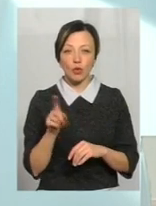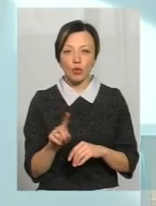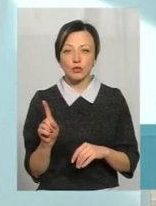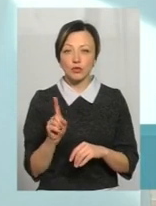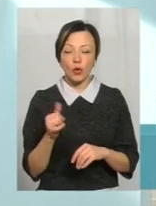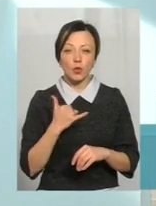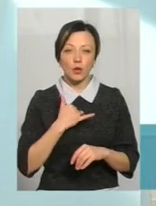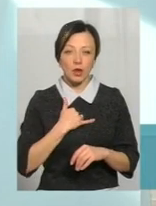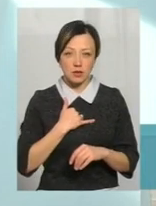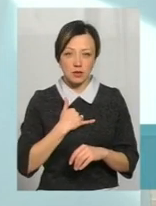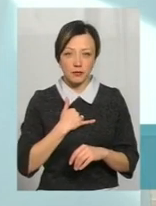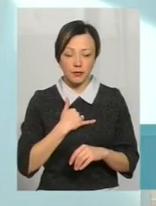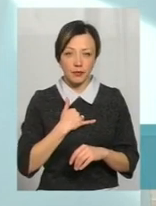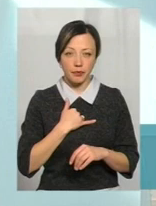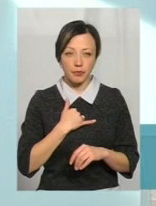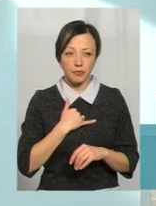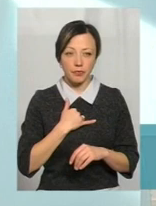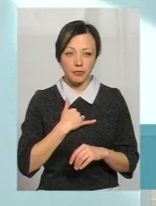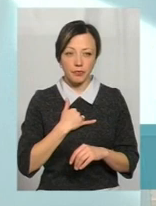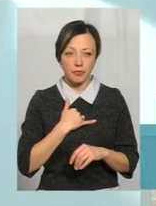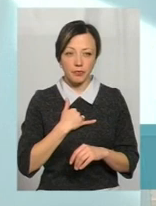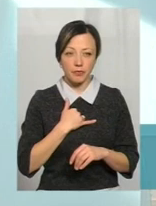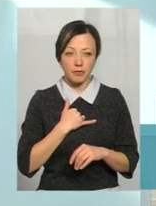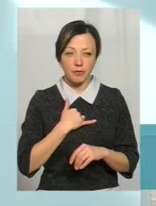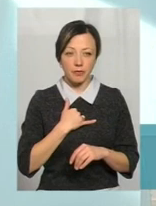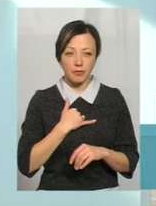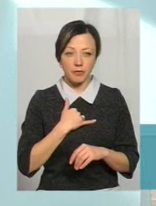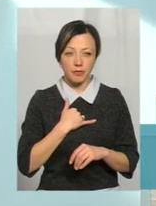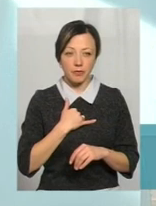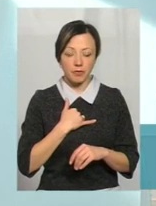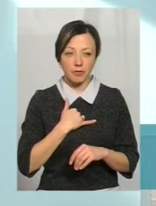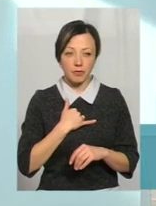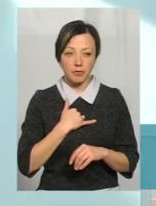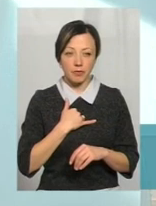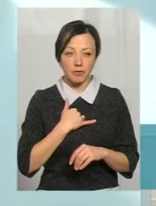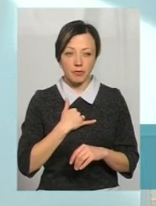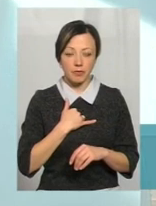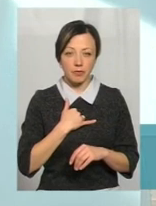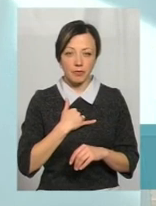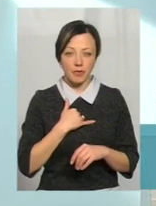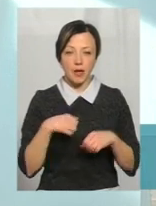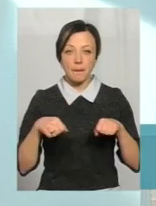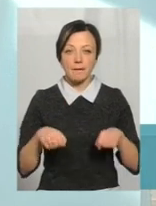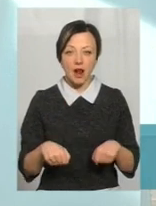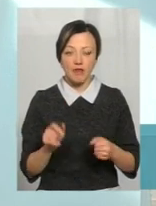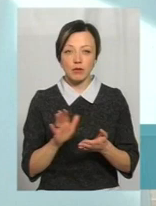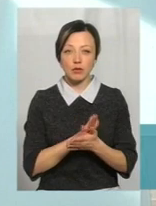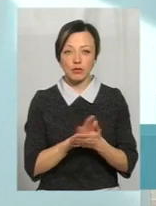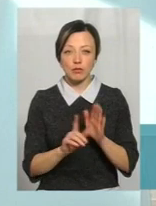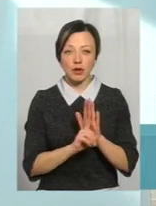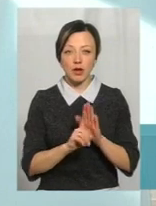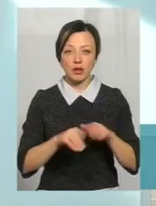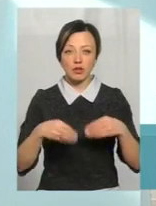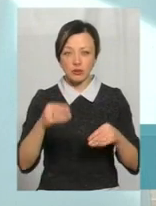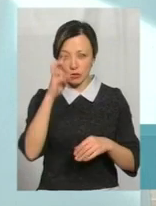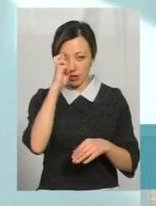в нас перше, право на пільовий проїзд надається на